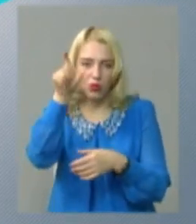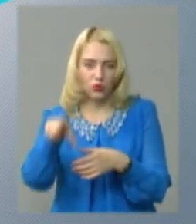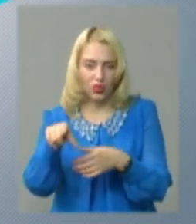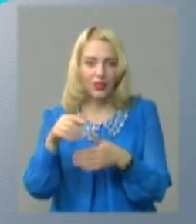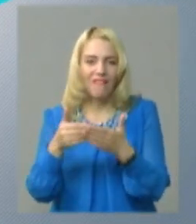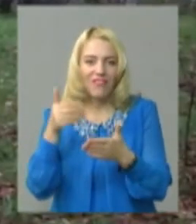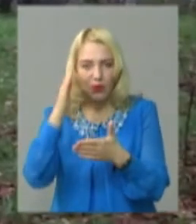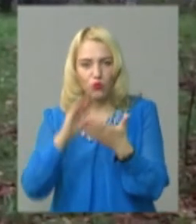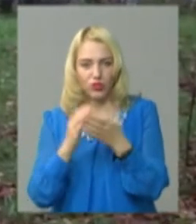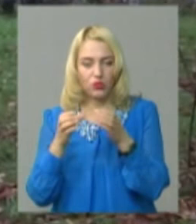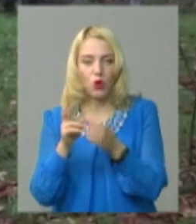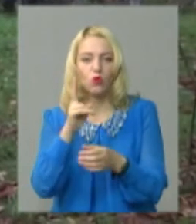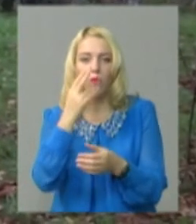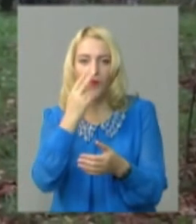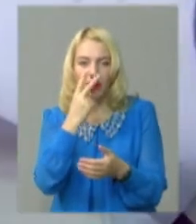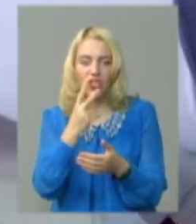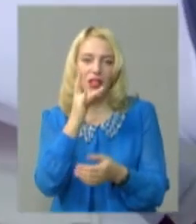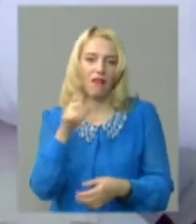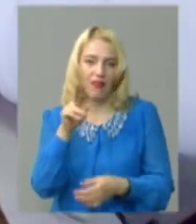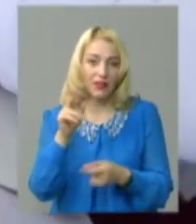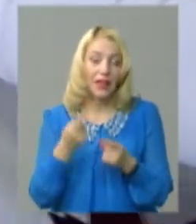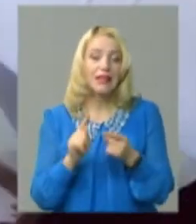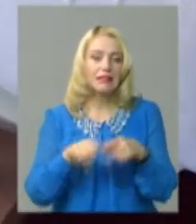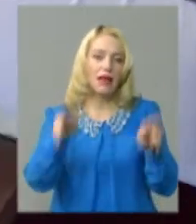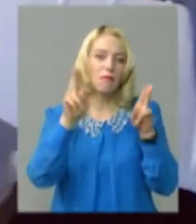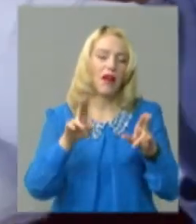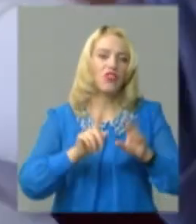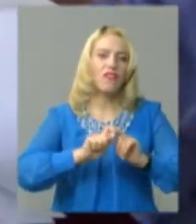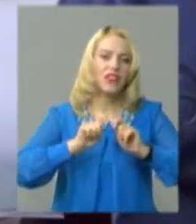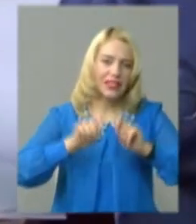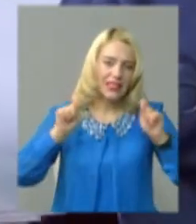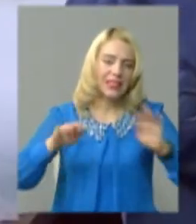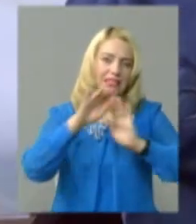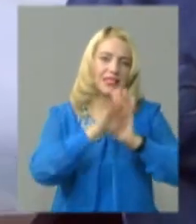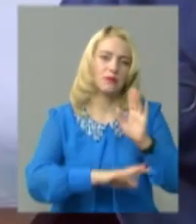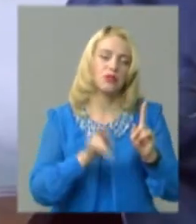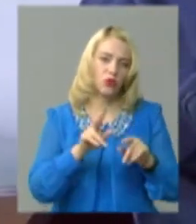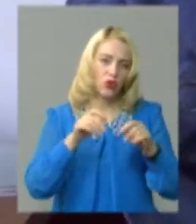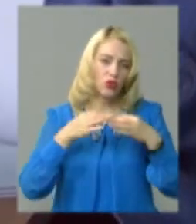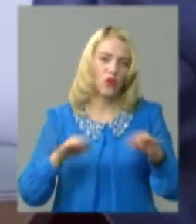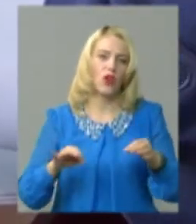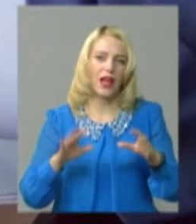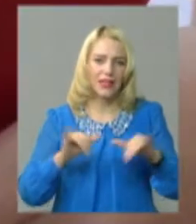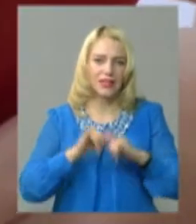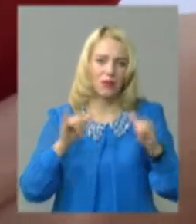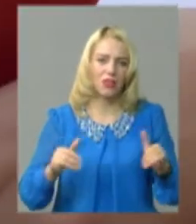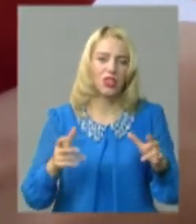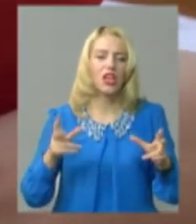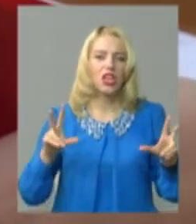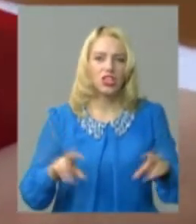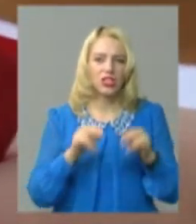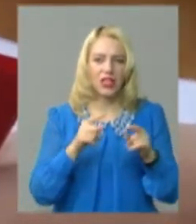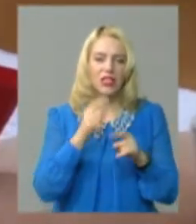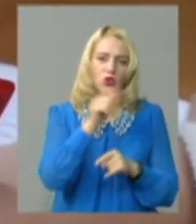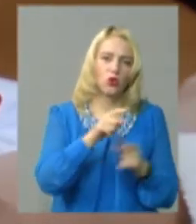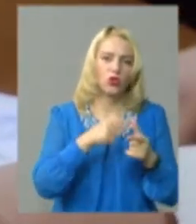якого він хоче бачити в раді. Це правило так званих відкритих списків, яке дозволяє збільшити шанси того чи іншого кандидата